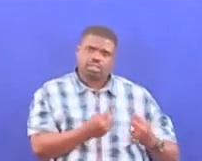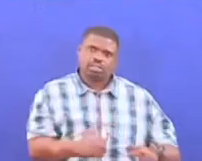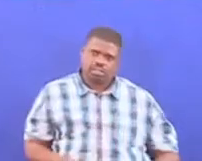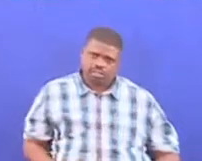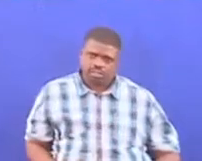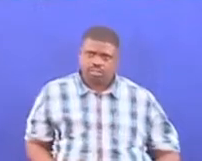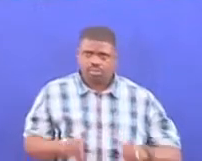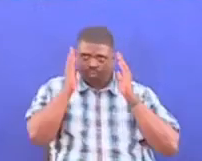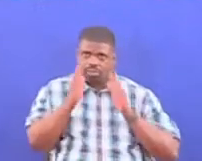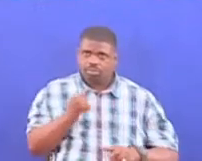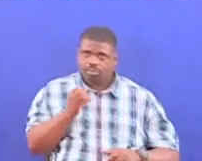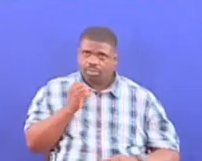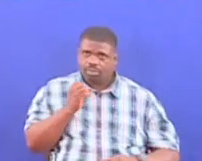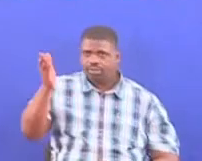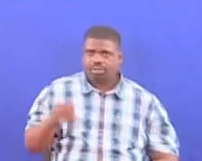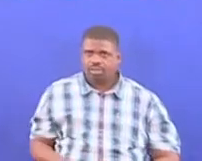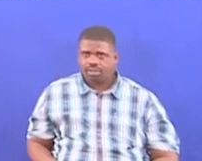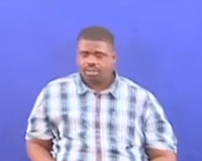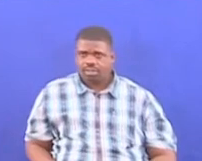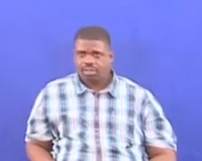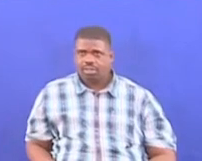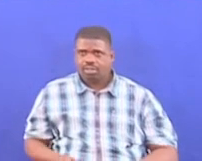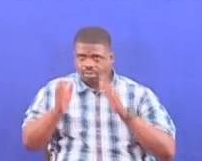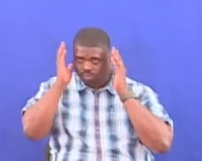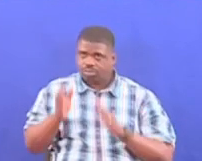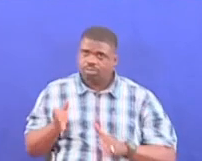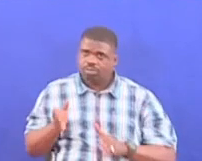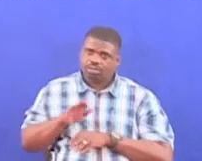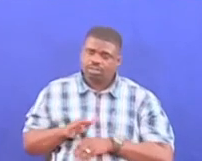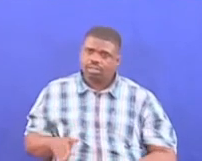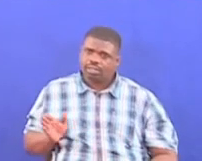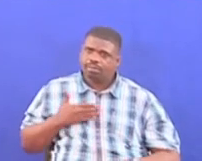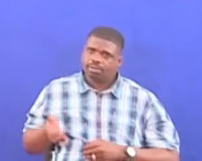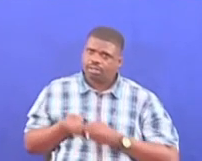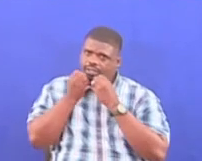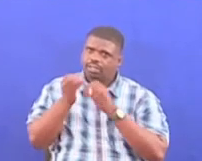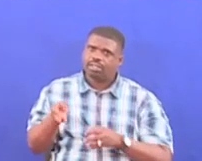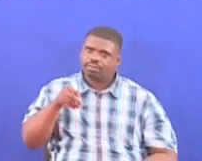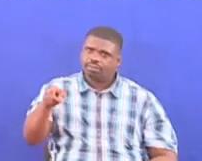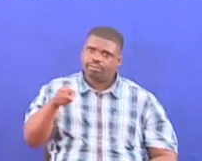mwakori mwakori mwakori